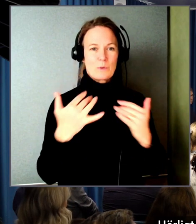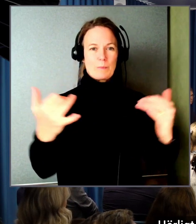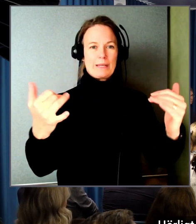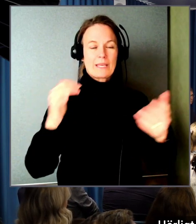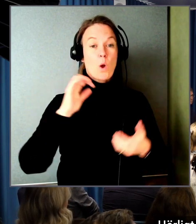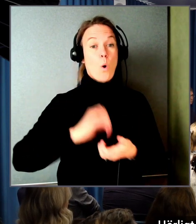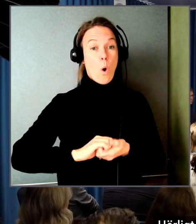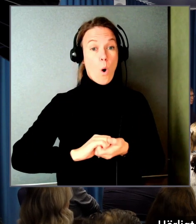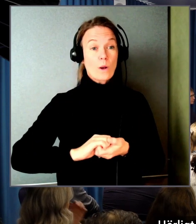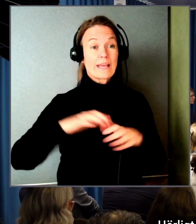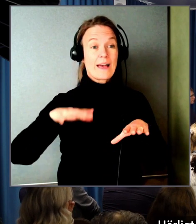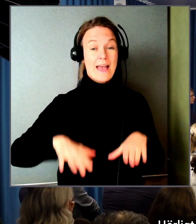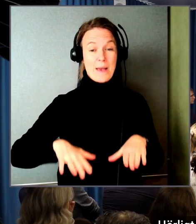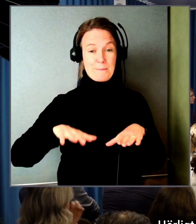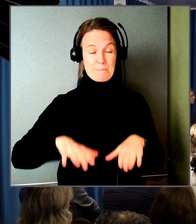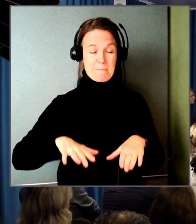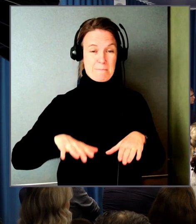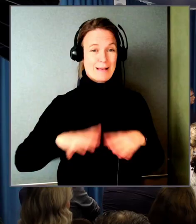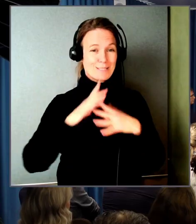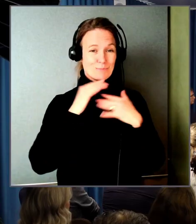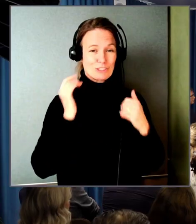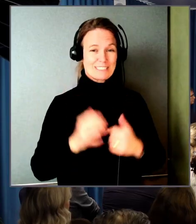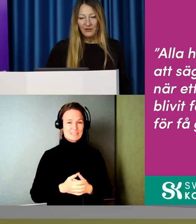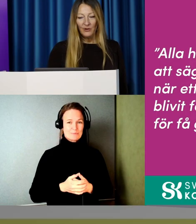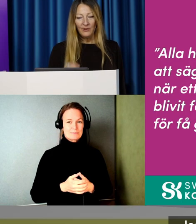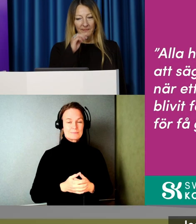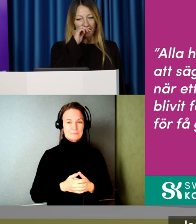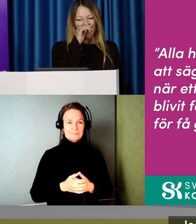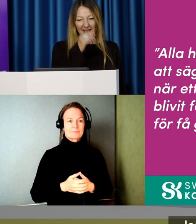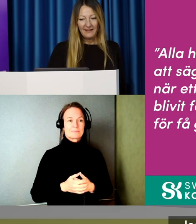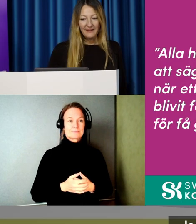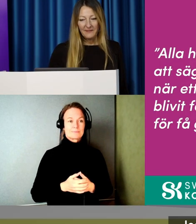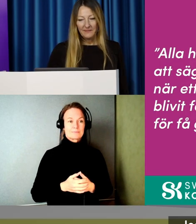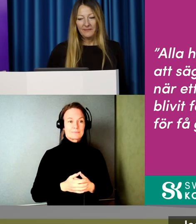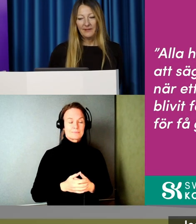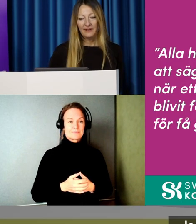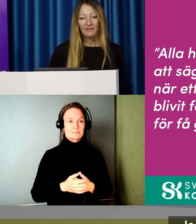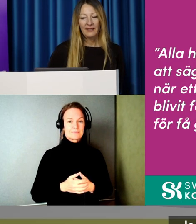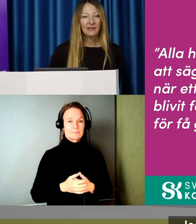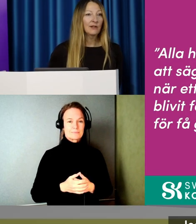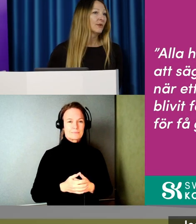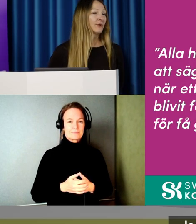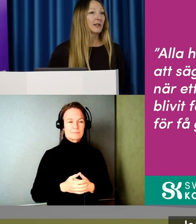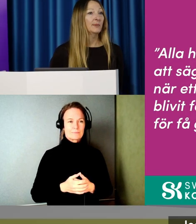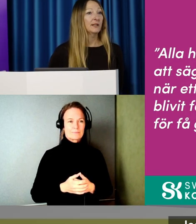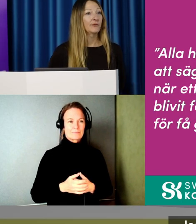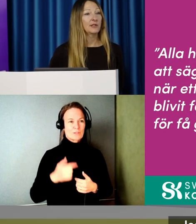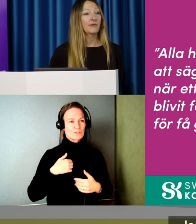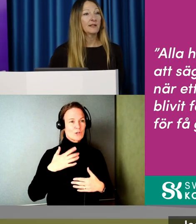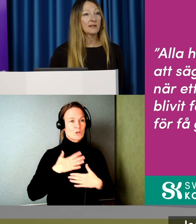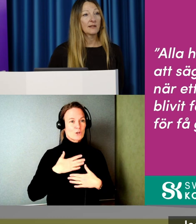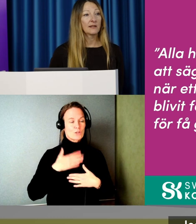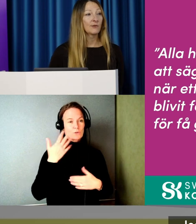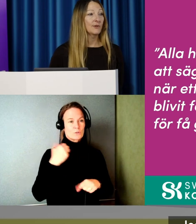hemma. Och så. Mysigt. Jag är väldigt glad att få arbeta